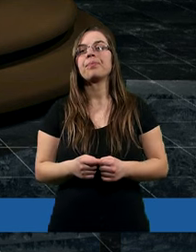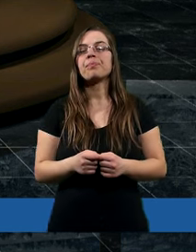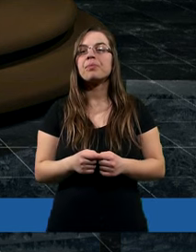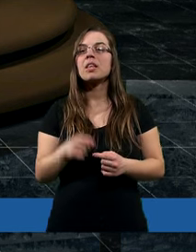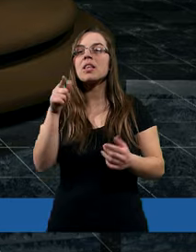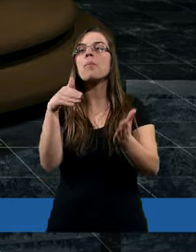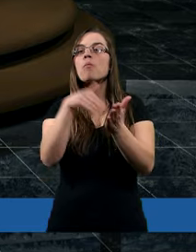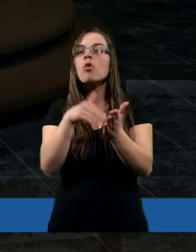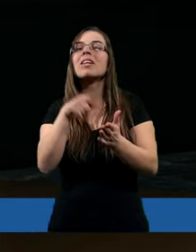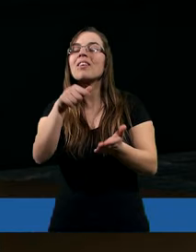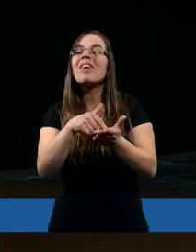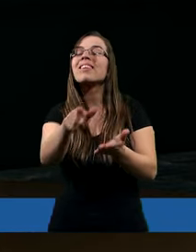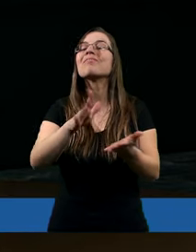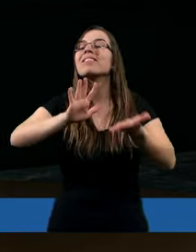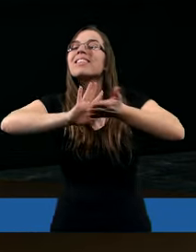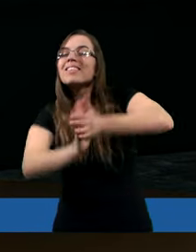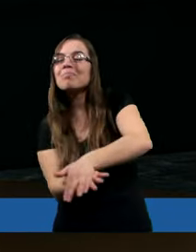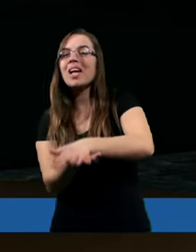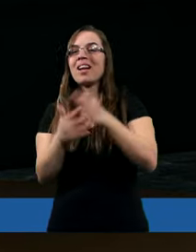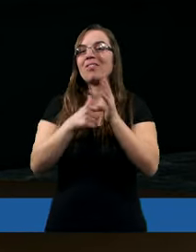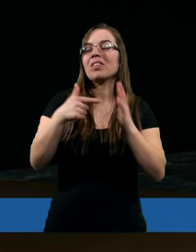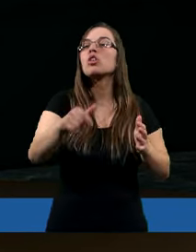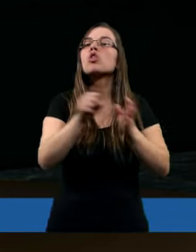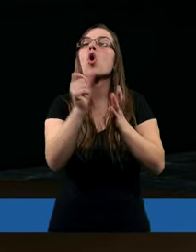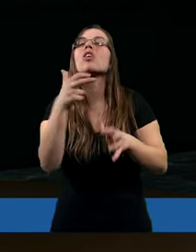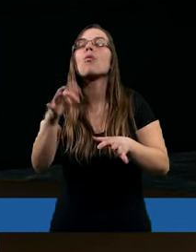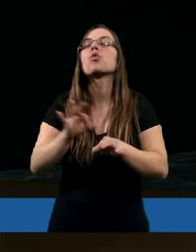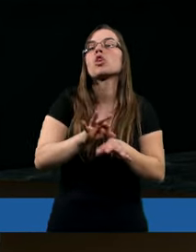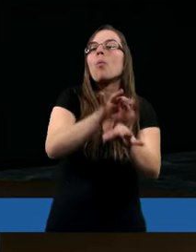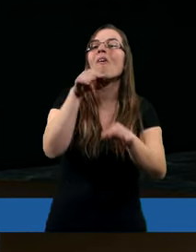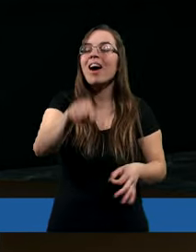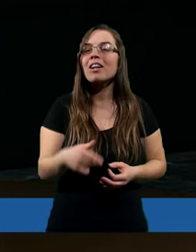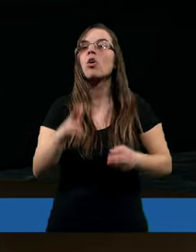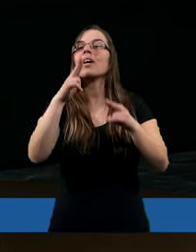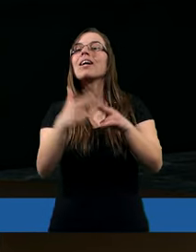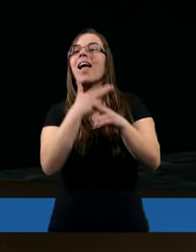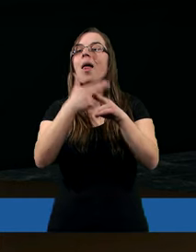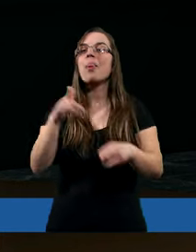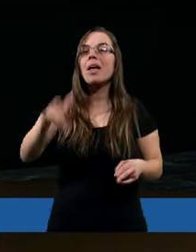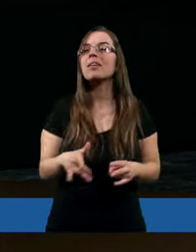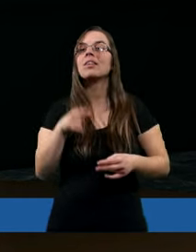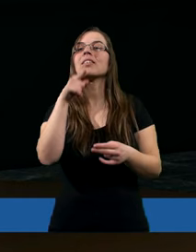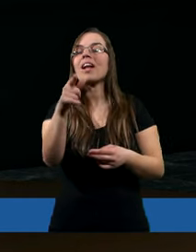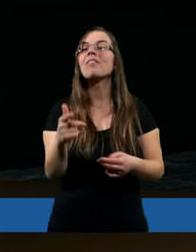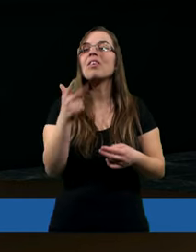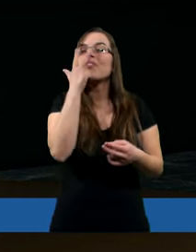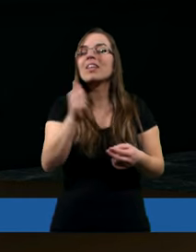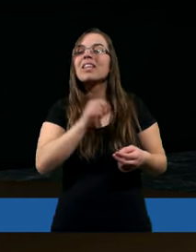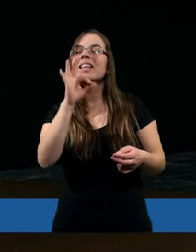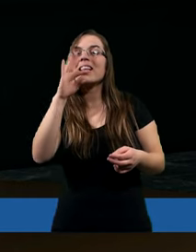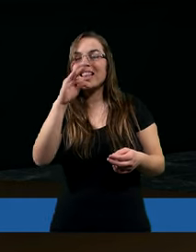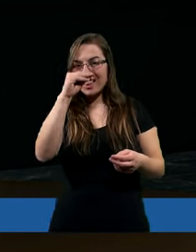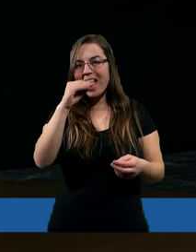zmiany, bo do czego to może doprowadzić? Kiedy tak wyraźnie